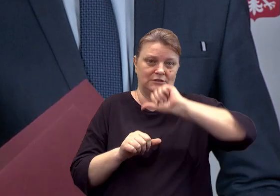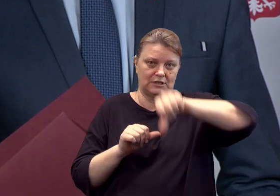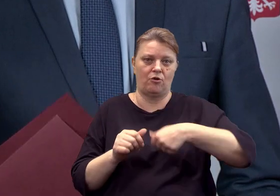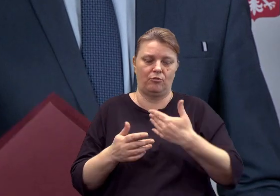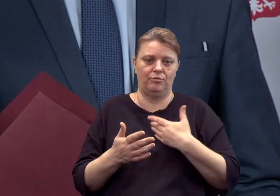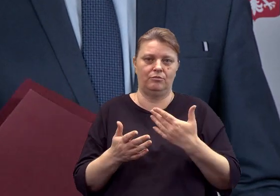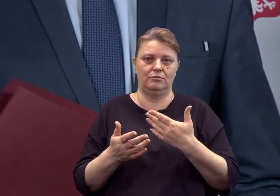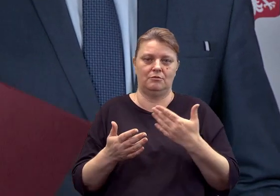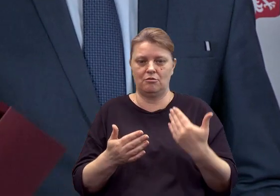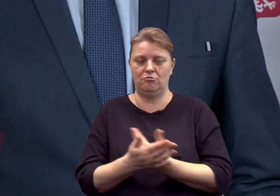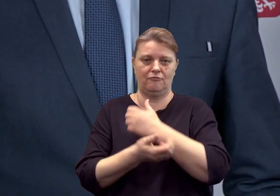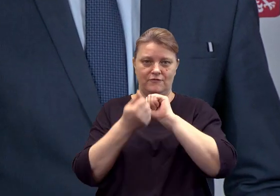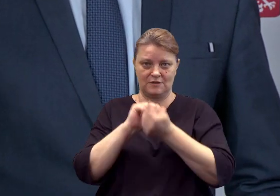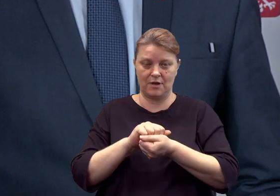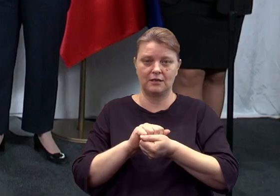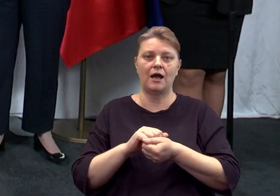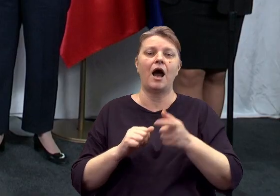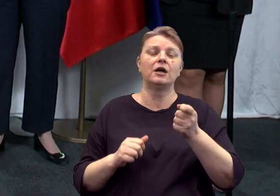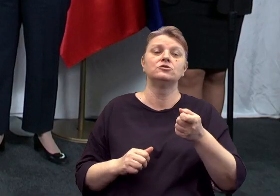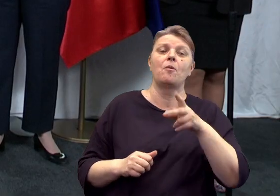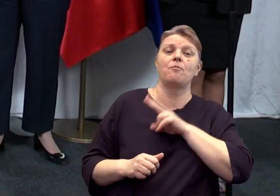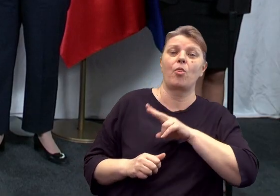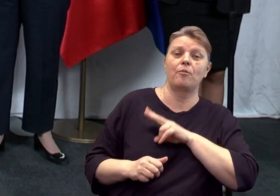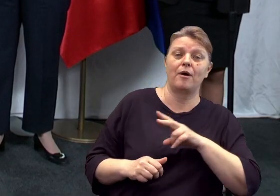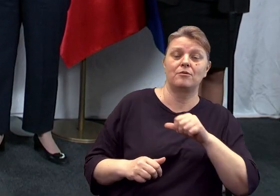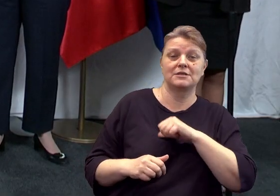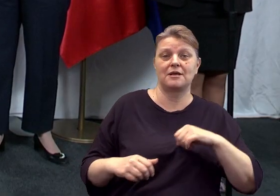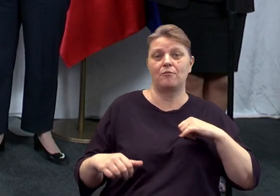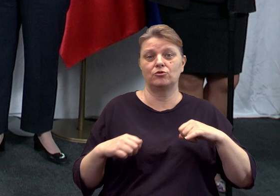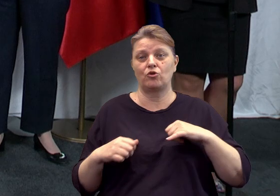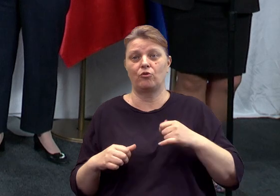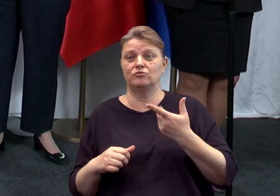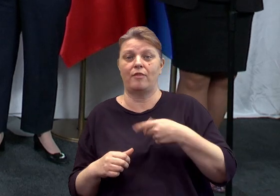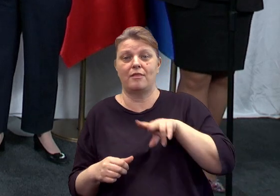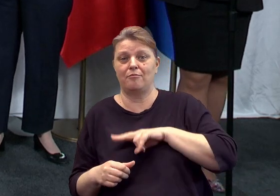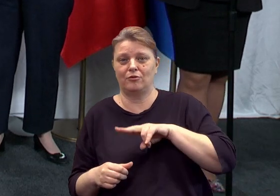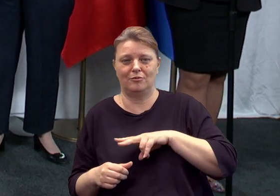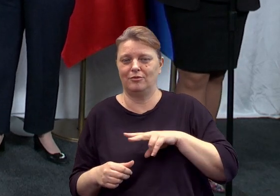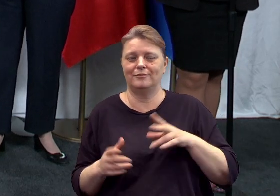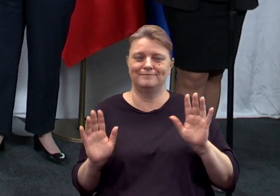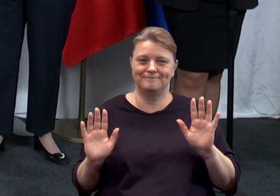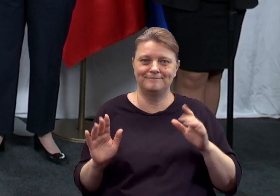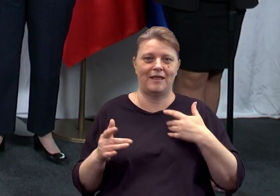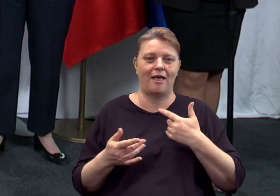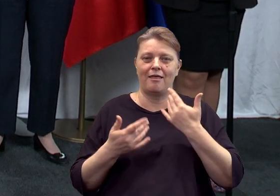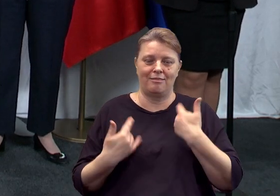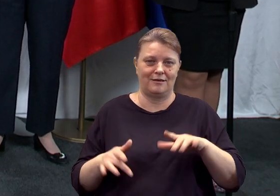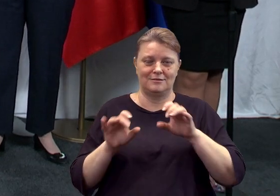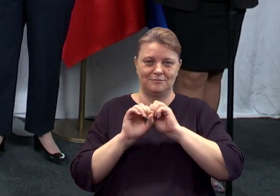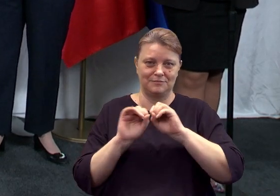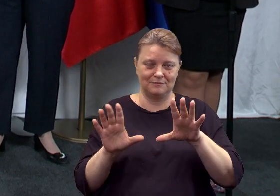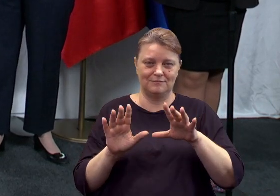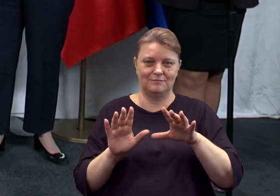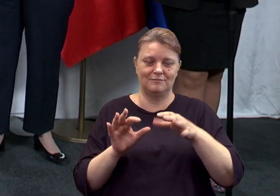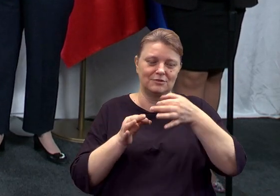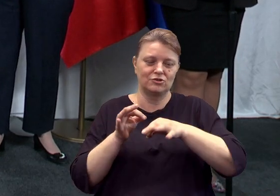wchodziły w życie. Co do tego, co się podobało samorządowcom, co nie, ja bym nie chciał zdradzać konkretnie szczegółów, bo to są, po to